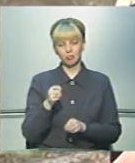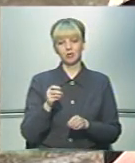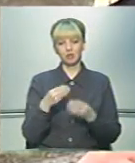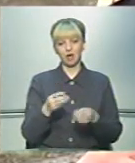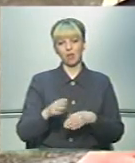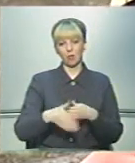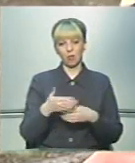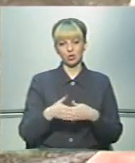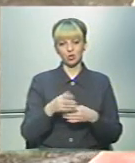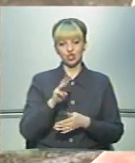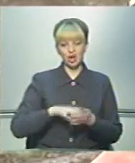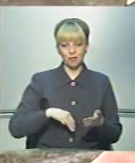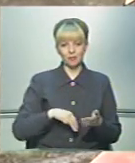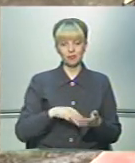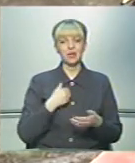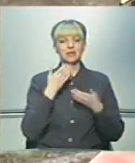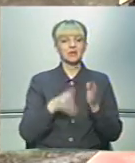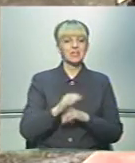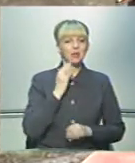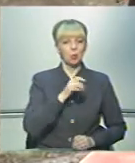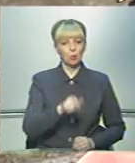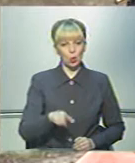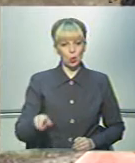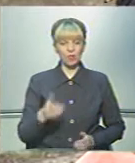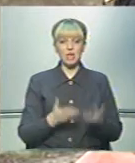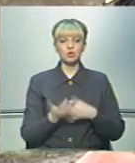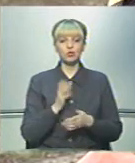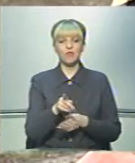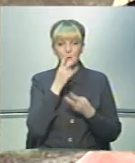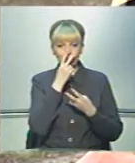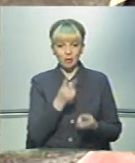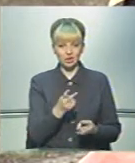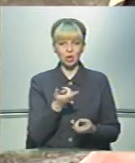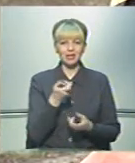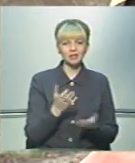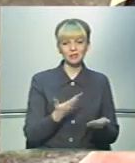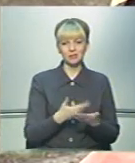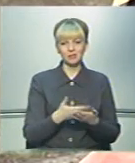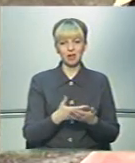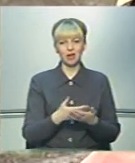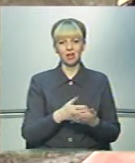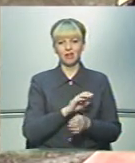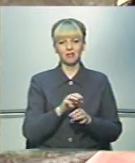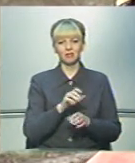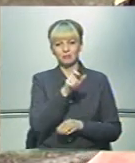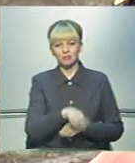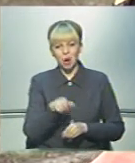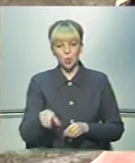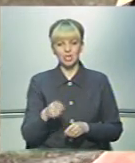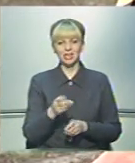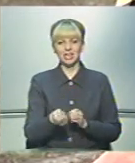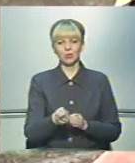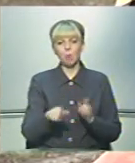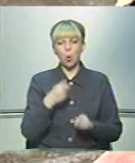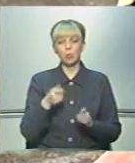штраф. Я звертаюся до всіх боковинців, якщо вони бачать бриконьерів або люди,